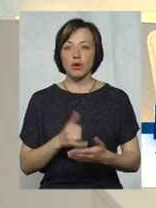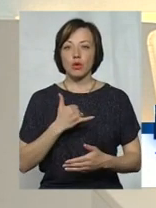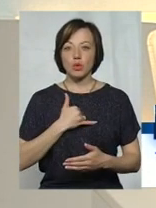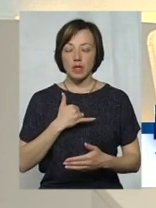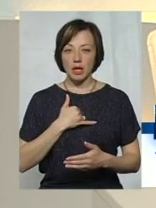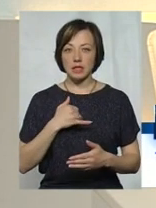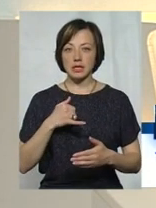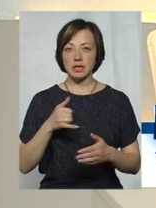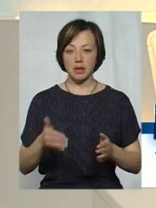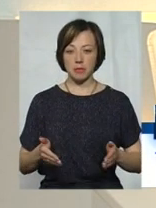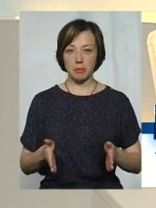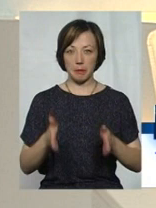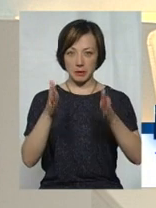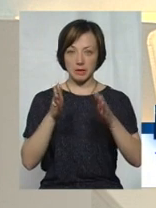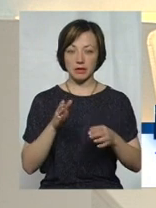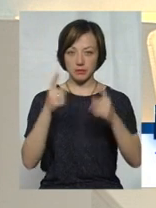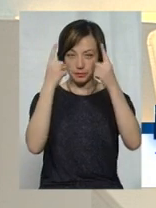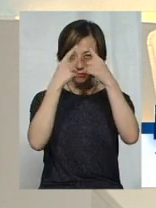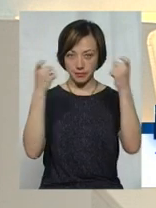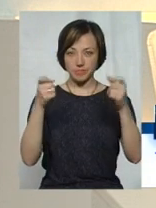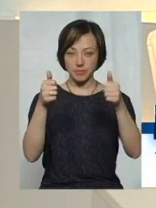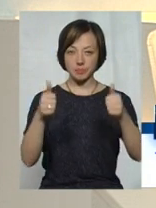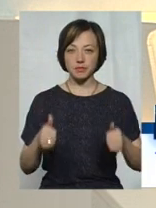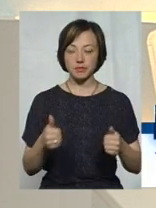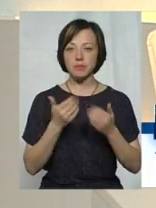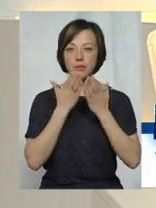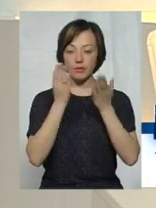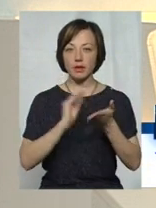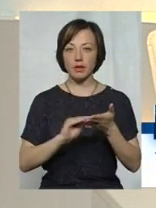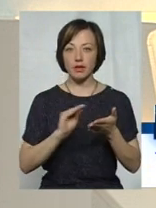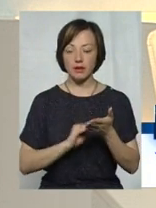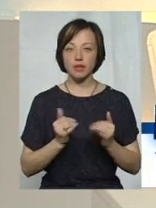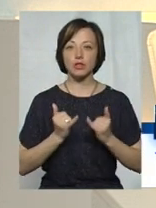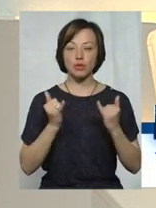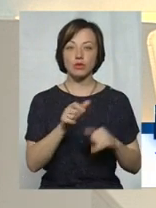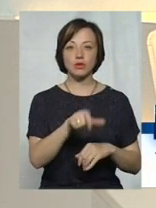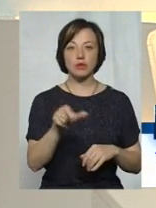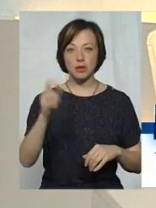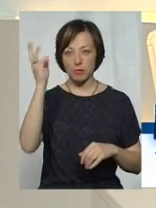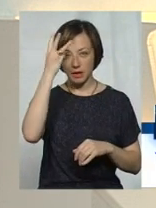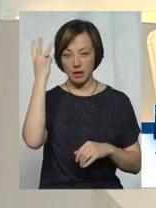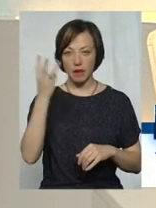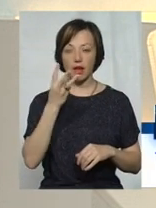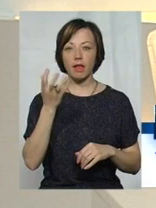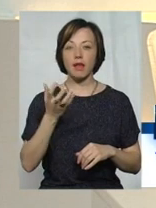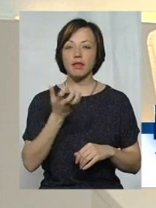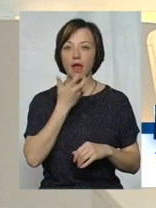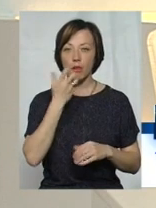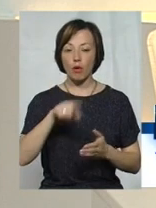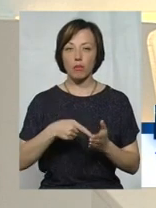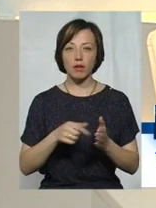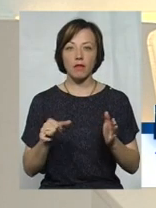під'їзд є така об'ява, я її зачитаю, написано, шановні споживачі, хменицьк Тепкомуненерго,